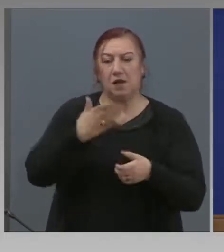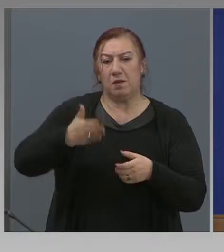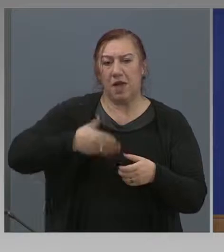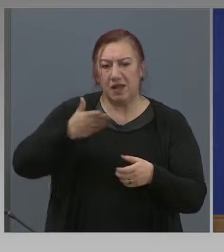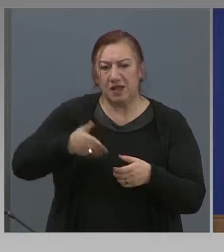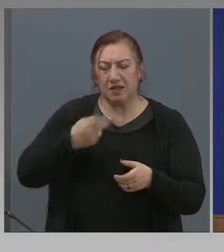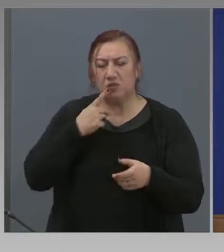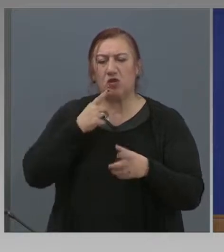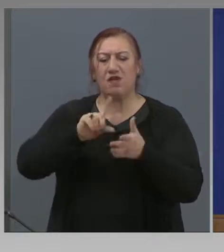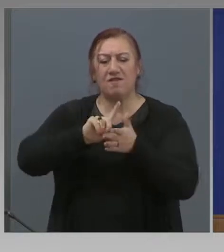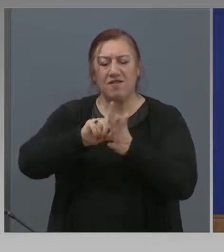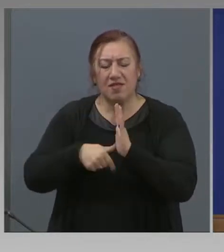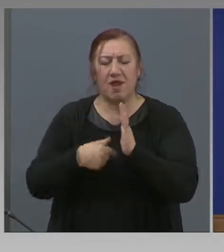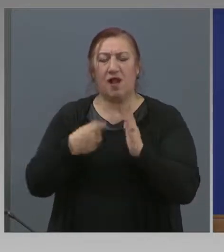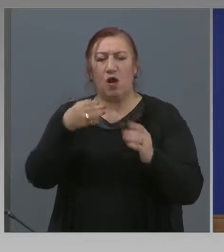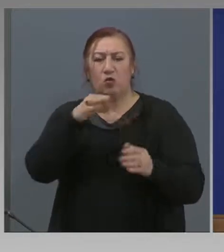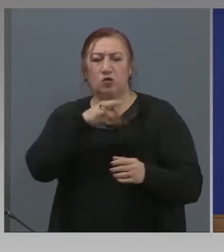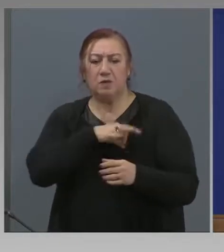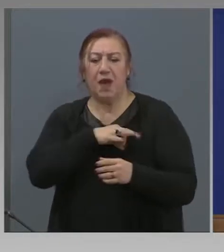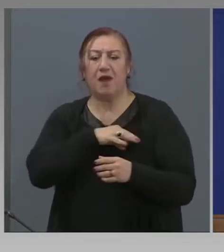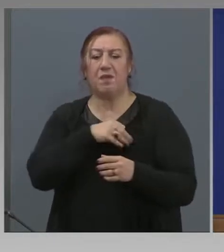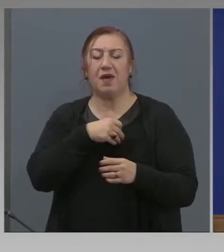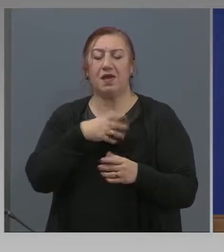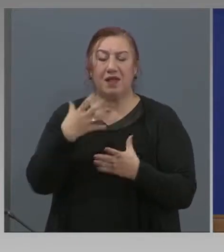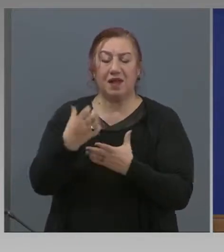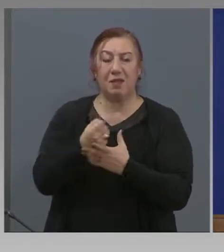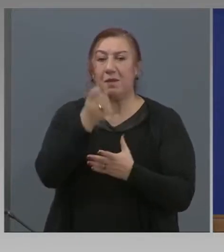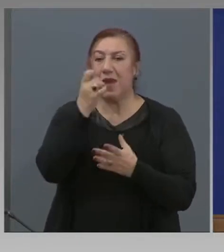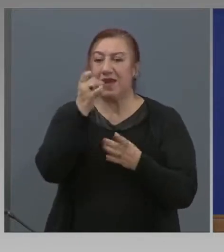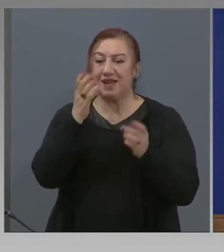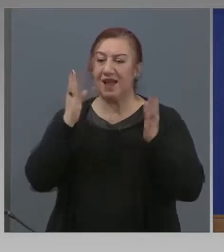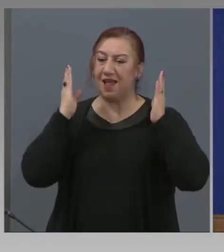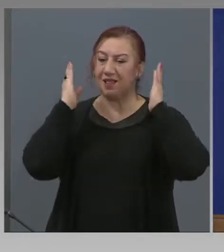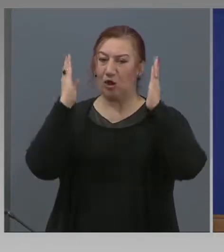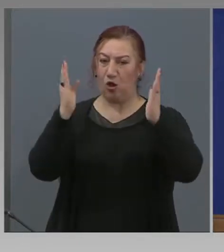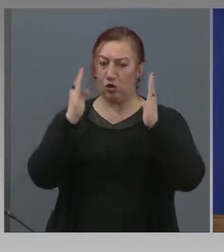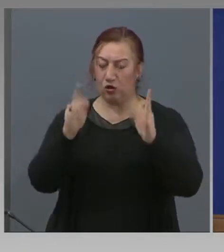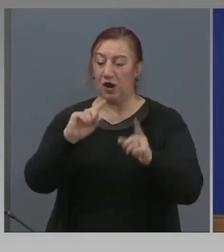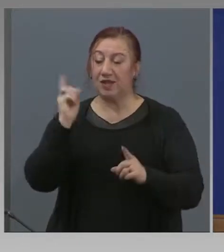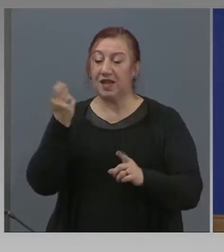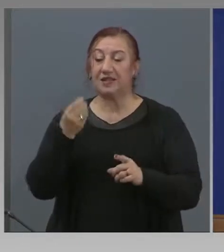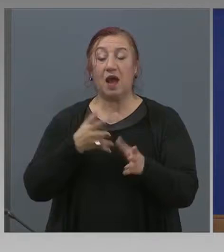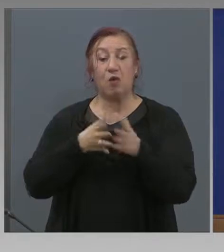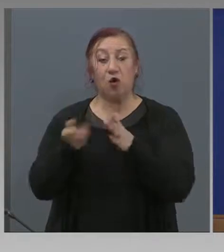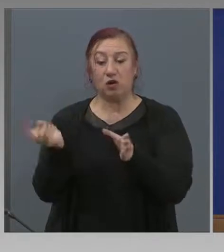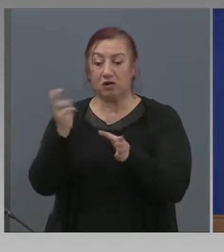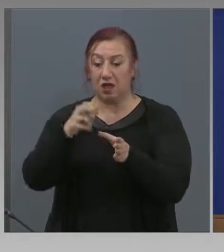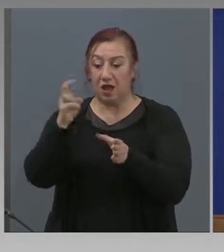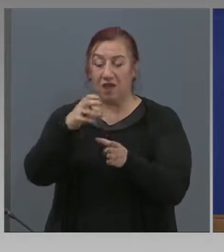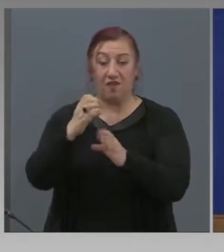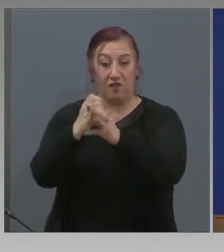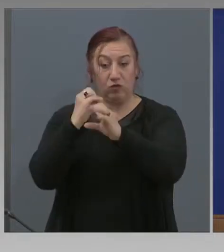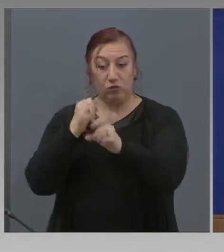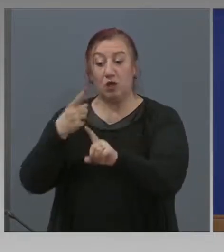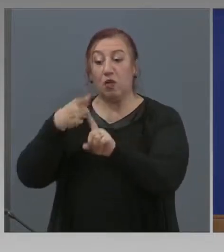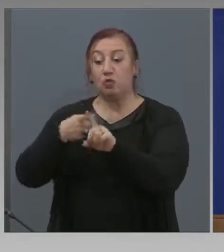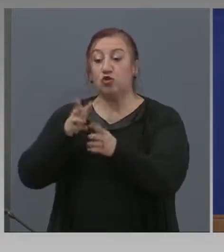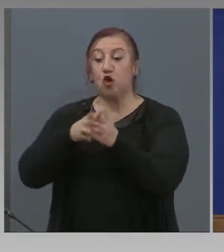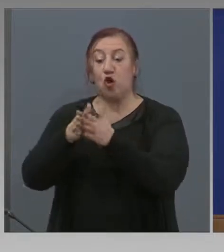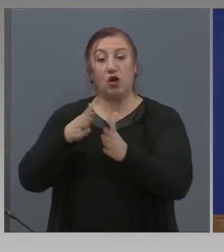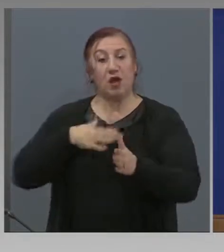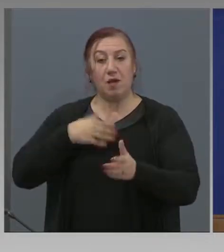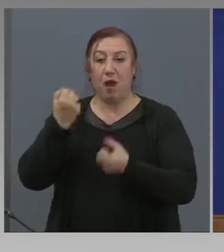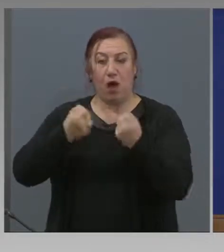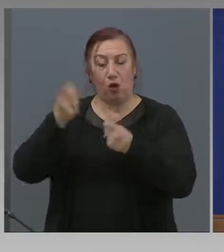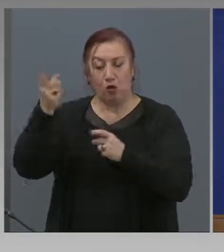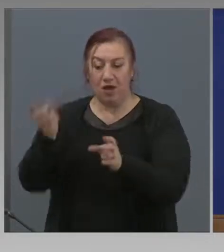осигурен зелен коридор. Не само хората в автобуса, но и хората, които бяха там с кули, да се включат в